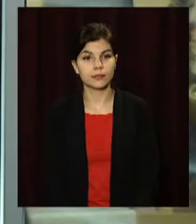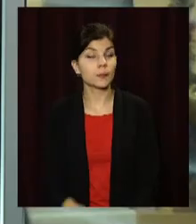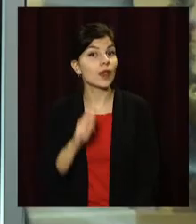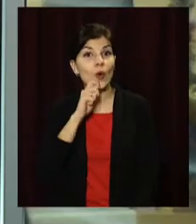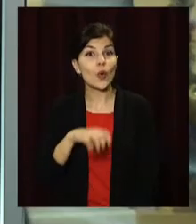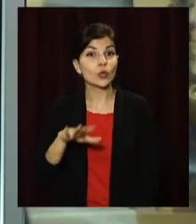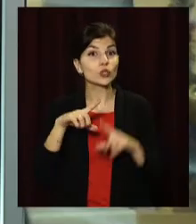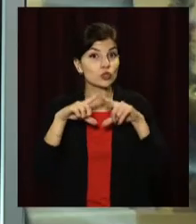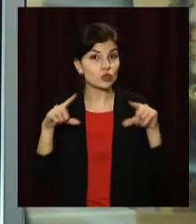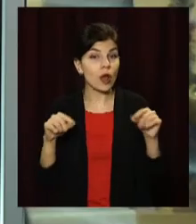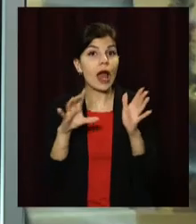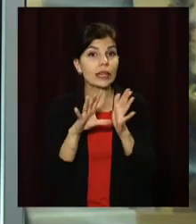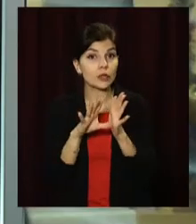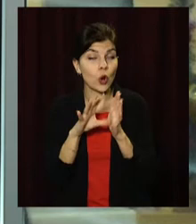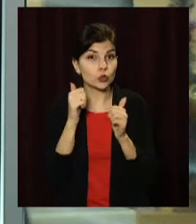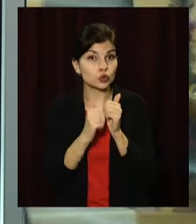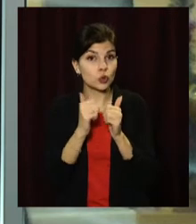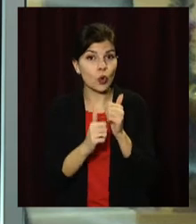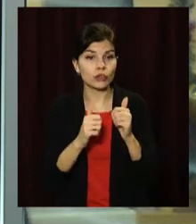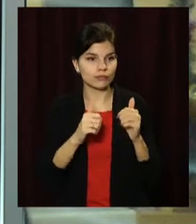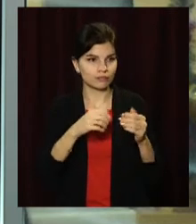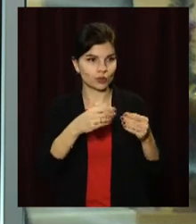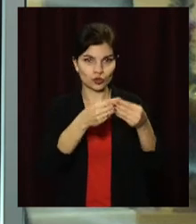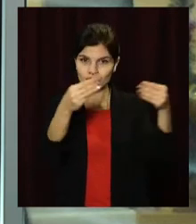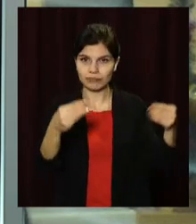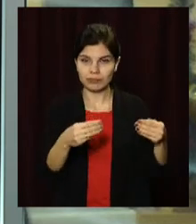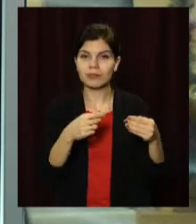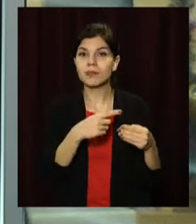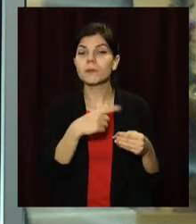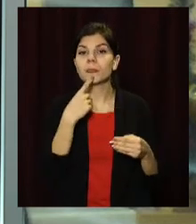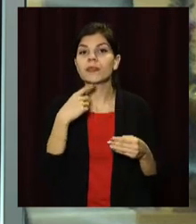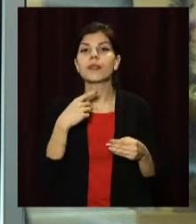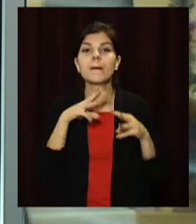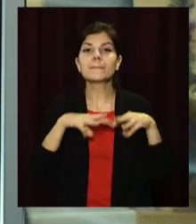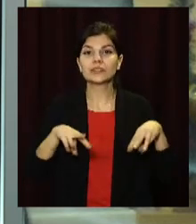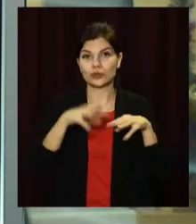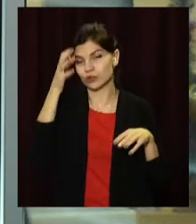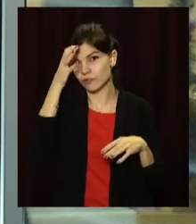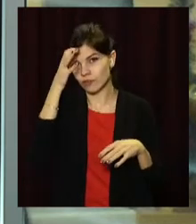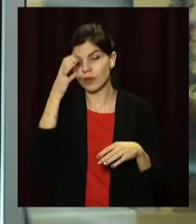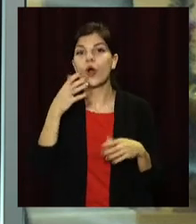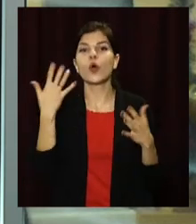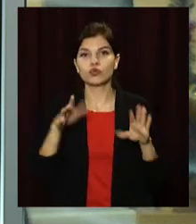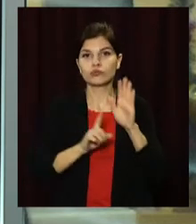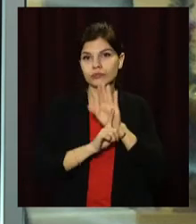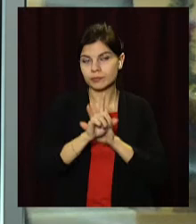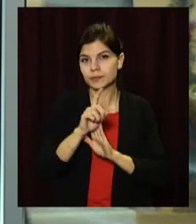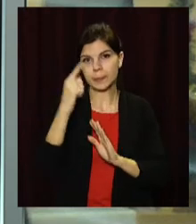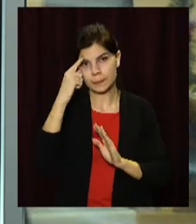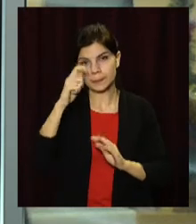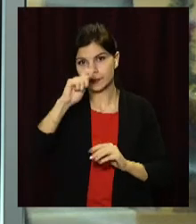Українським школам, електронні щоденники та журнали, за даними прислужби Міністерства освіти України, їх вже почали запроваджувати.